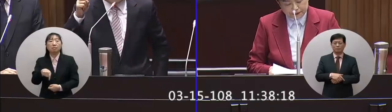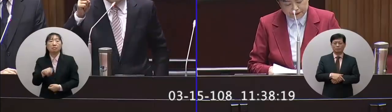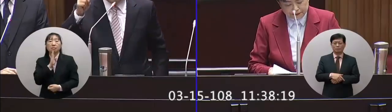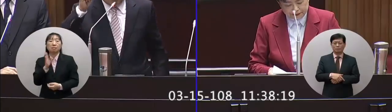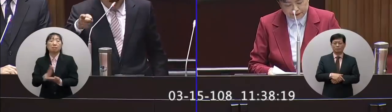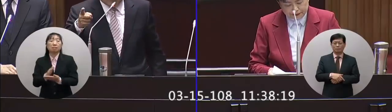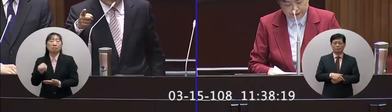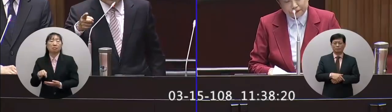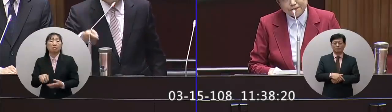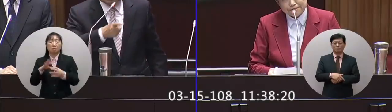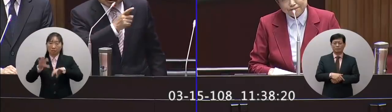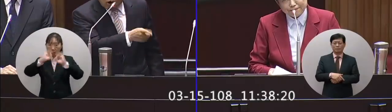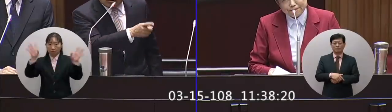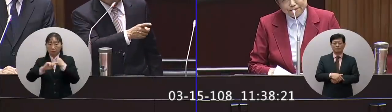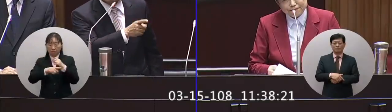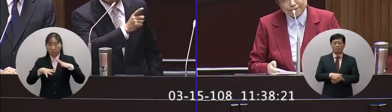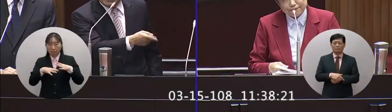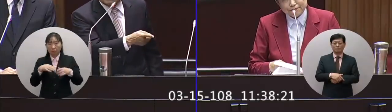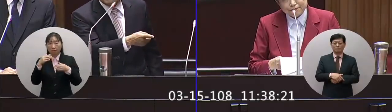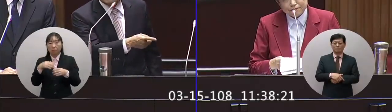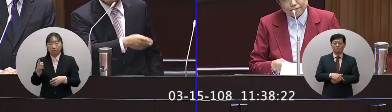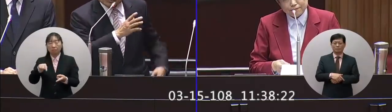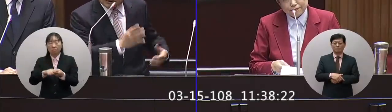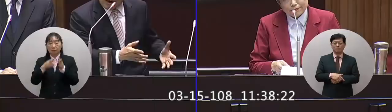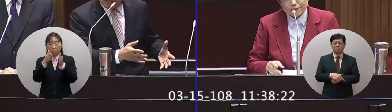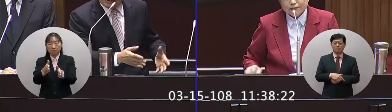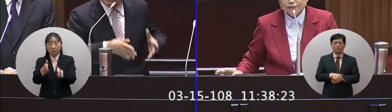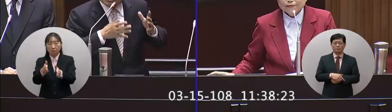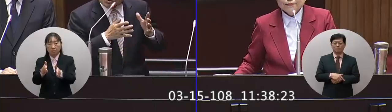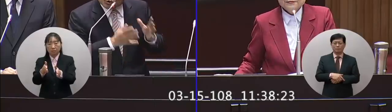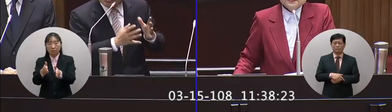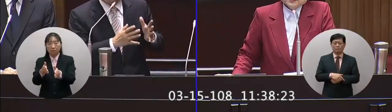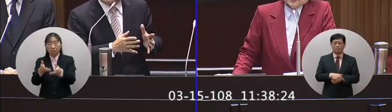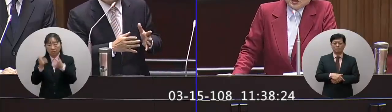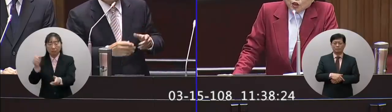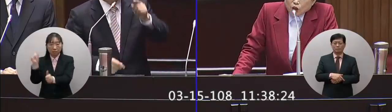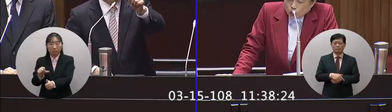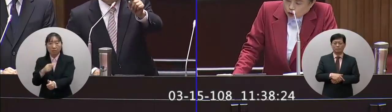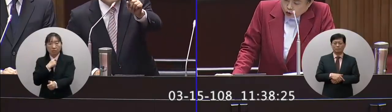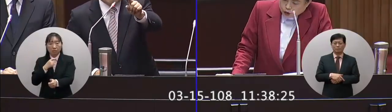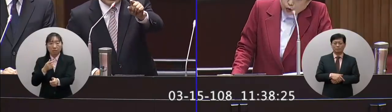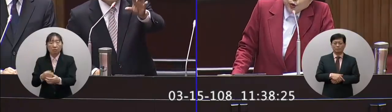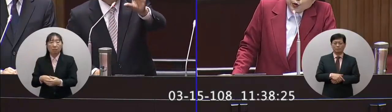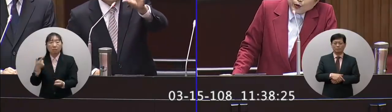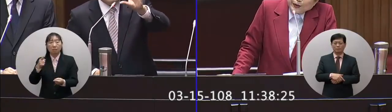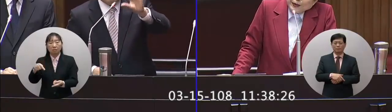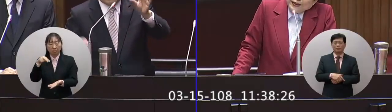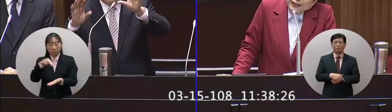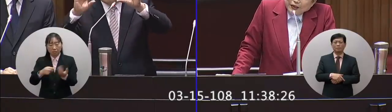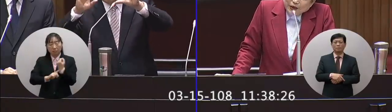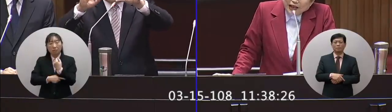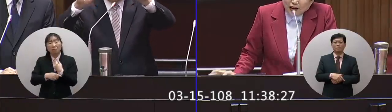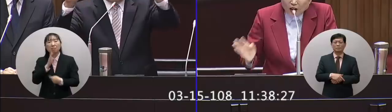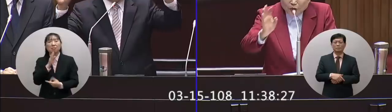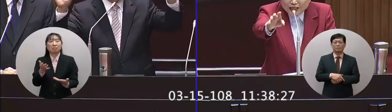你要呼籲法官眾判呼籲法官迅速判決而不是立法你